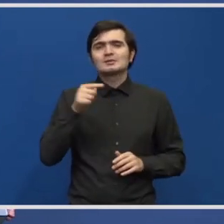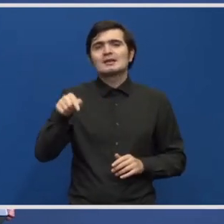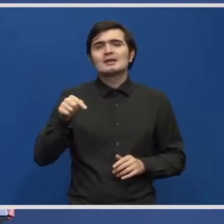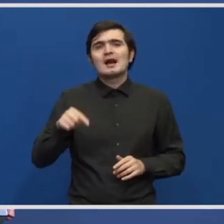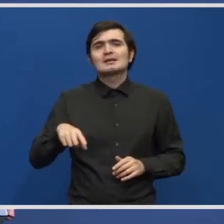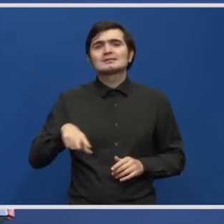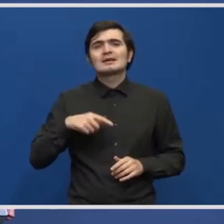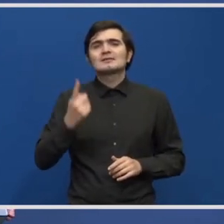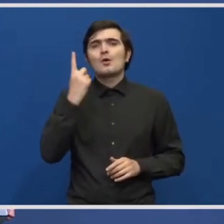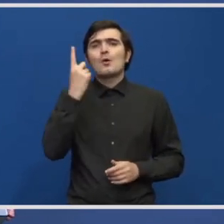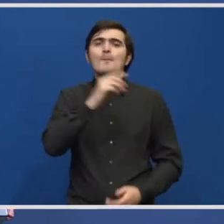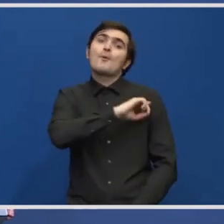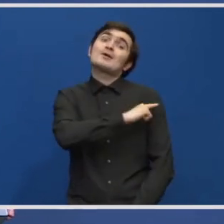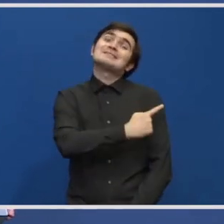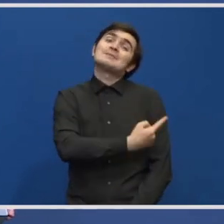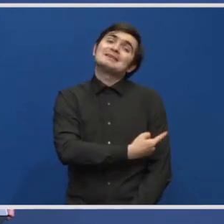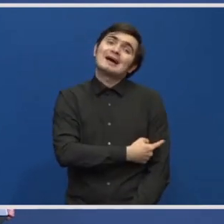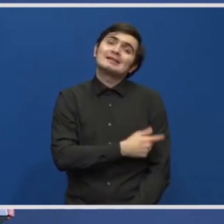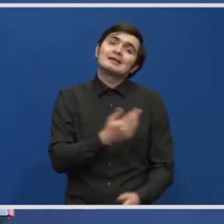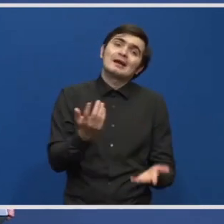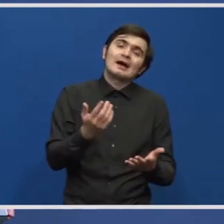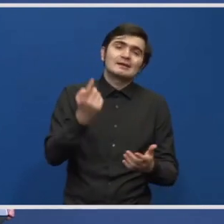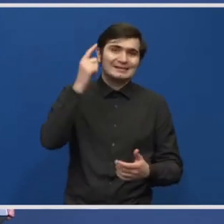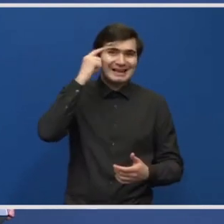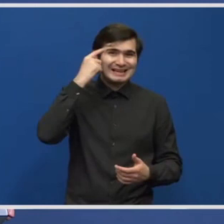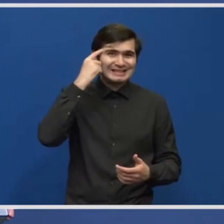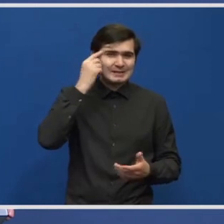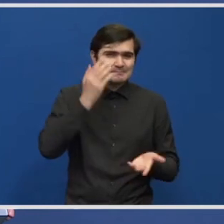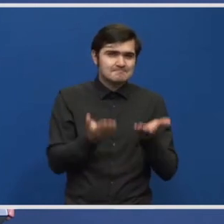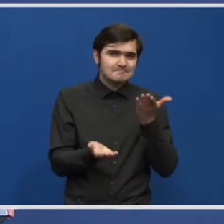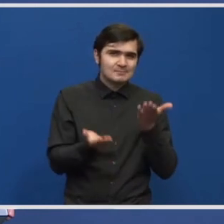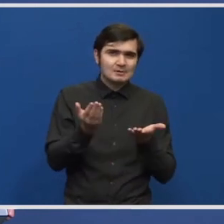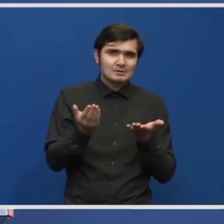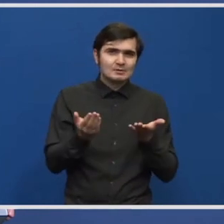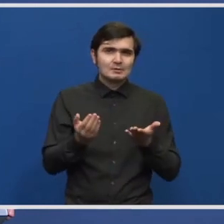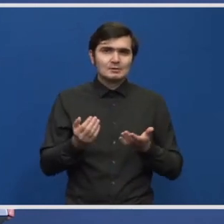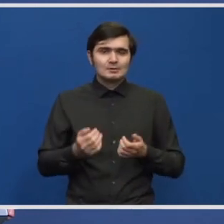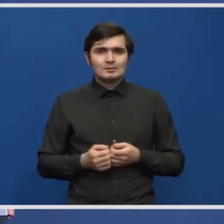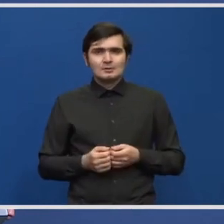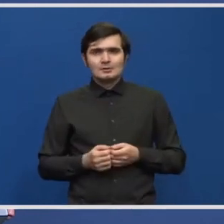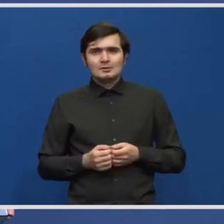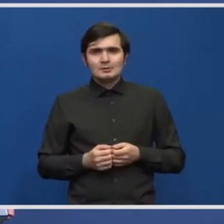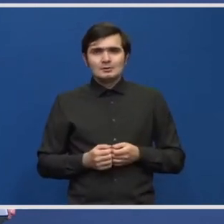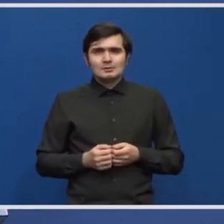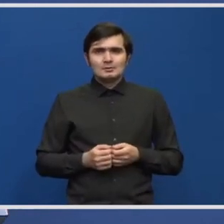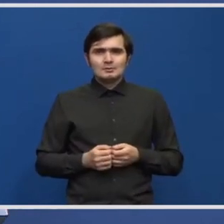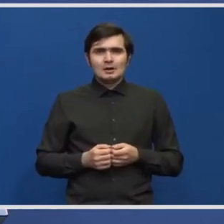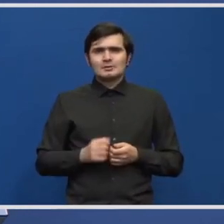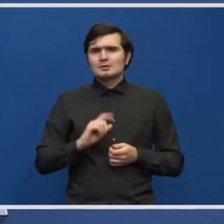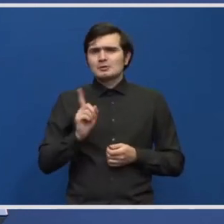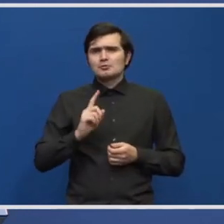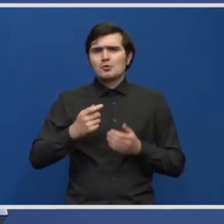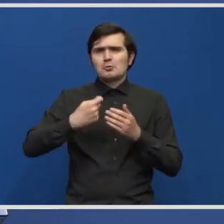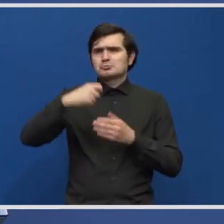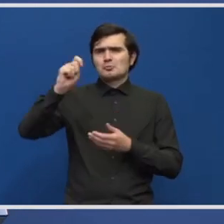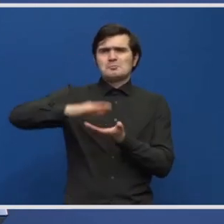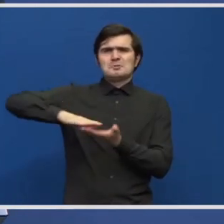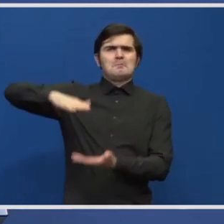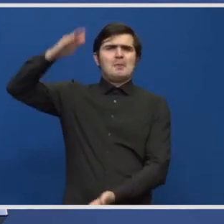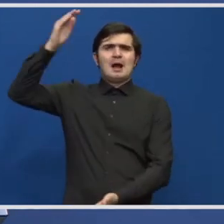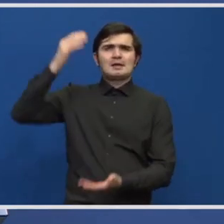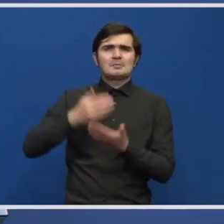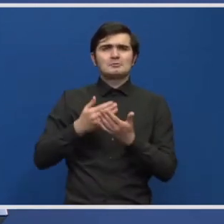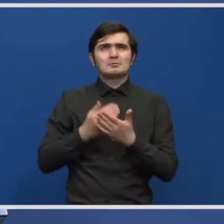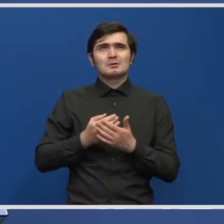variantă care poate fi luată în considerare dar vorba de o ajustare de tarif în zona decentă pentru că nu au mai fost mărite